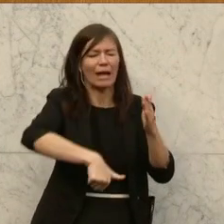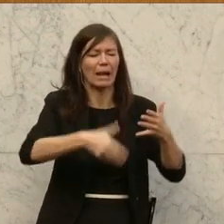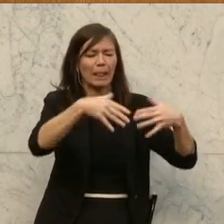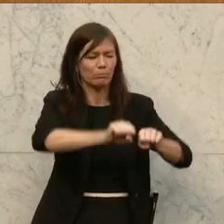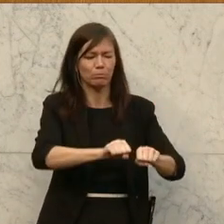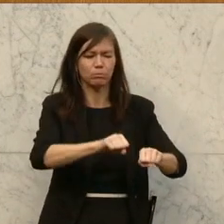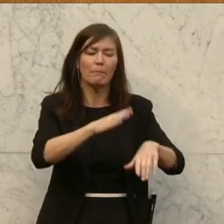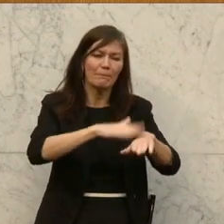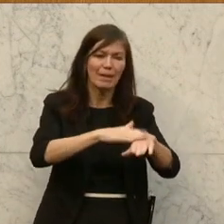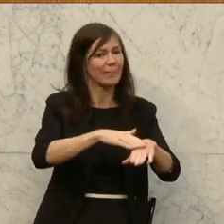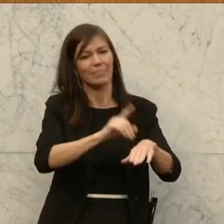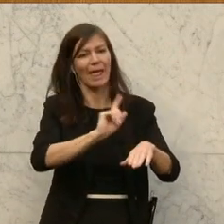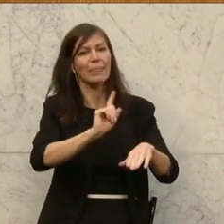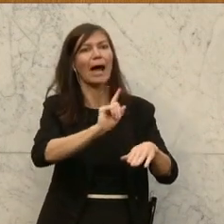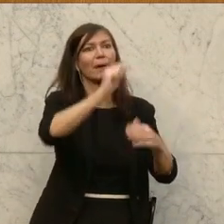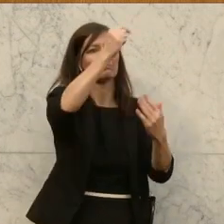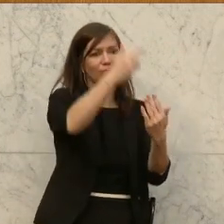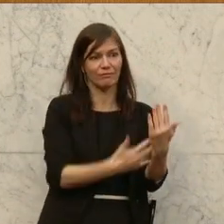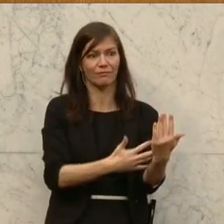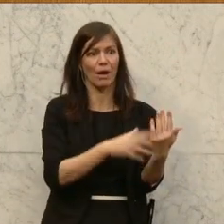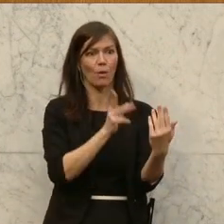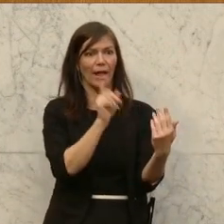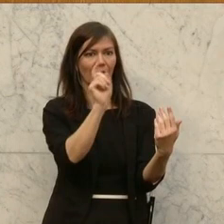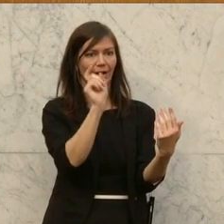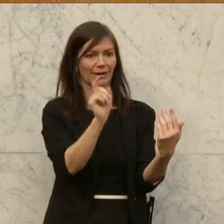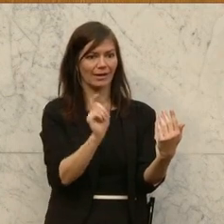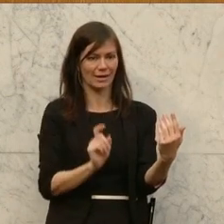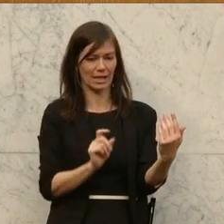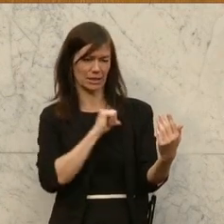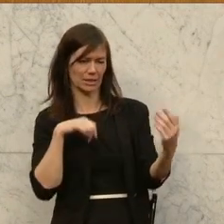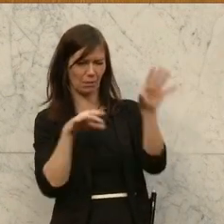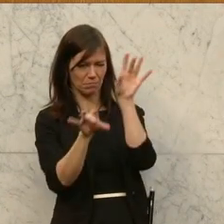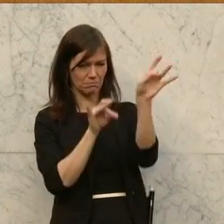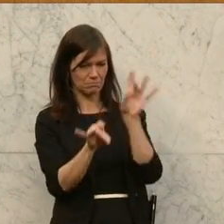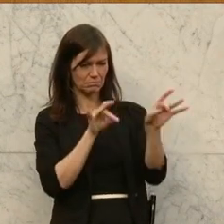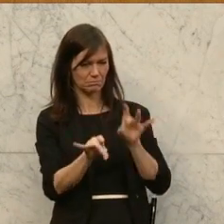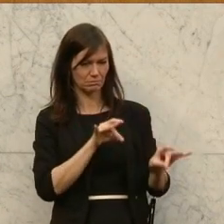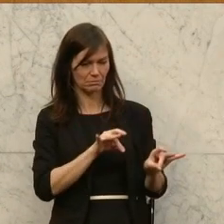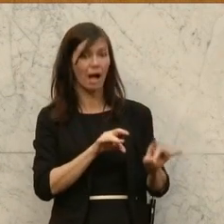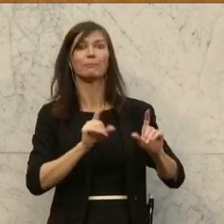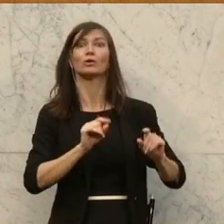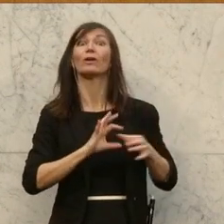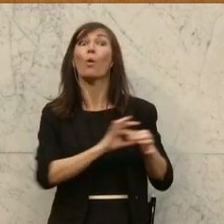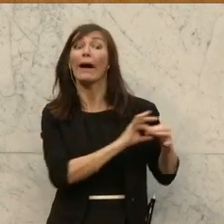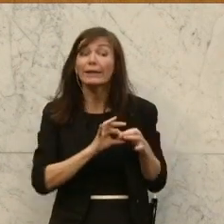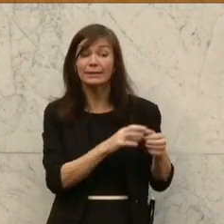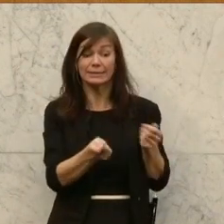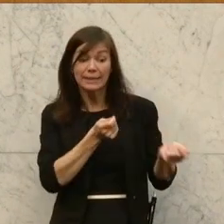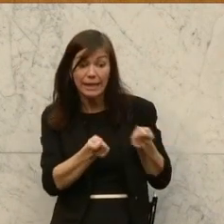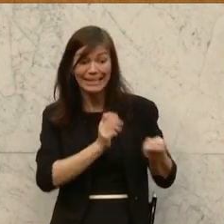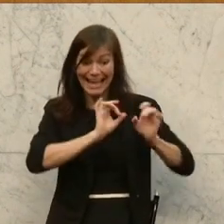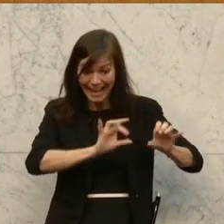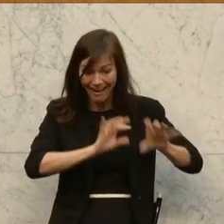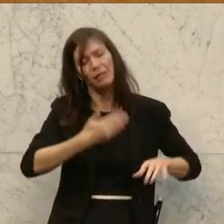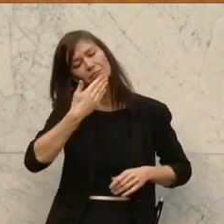Angebote vor sich und kann dann weiterklicken und das Menü selbst zusammenstellen. Also das wird eine große Erleichterung für jene, die da dankenswerterweise in